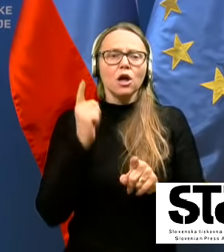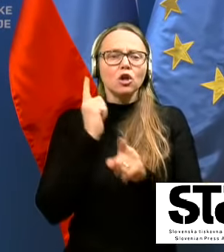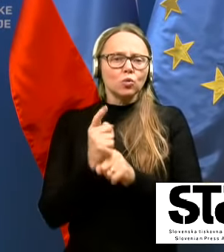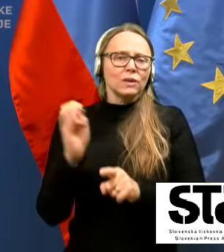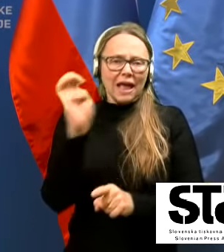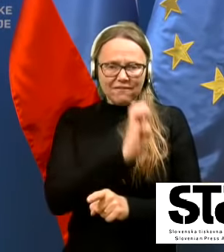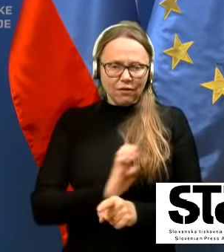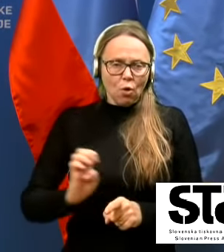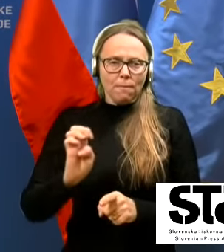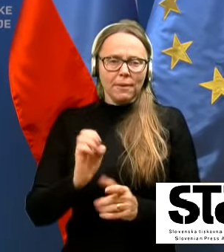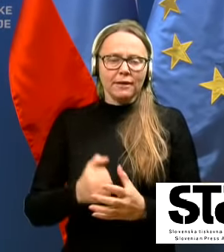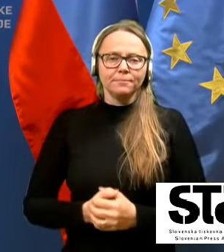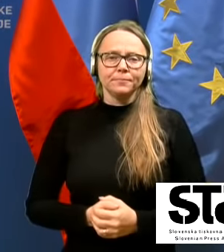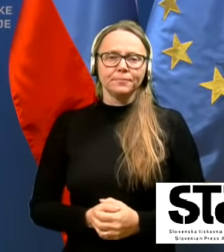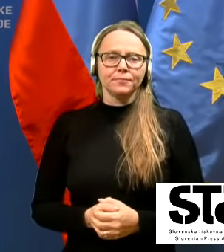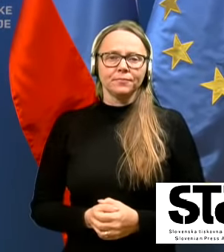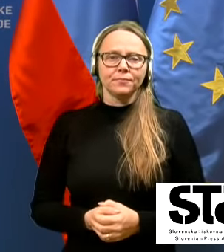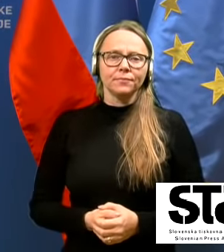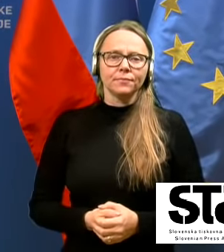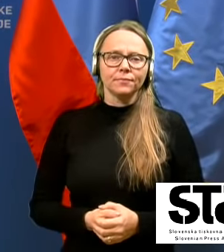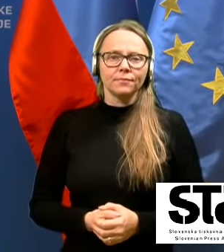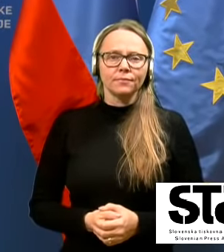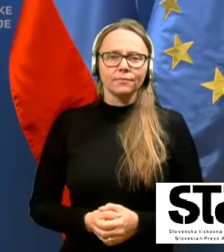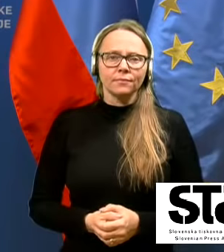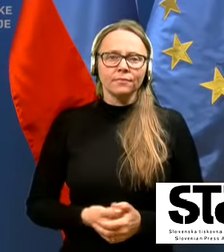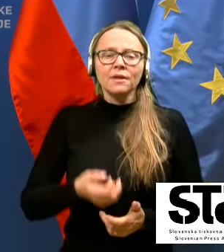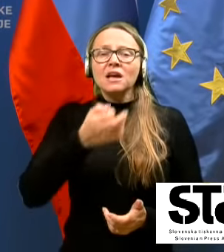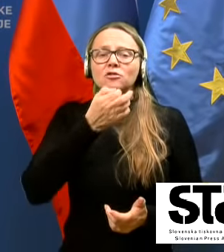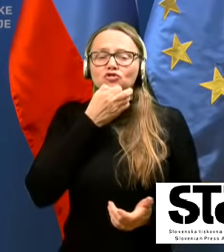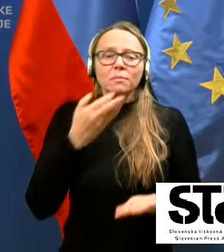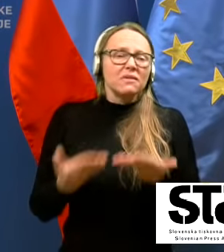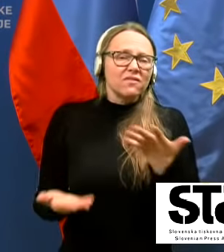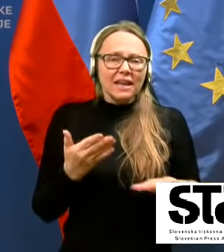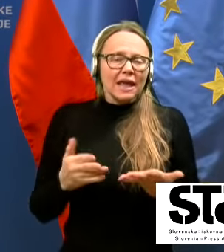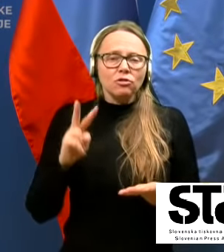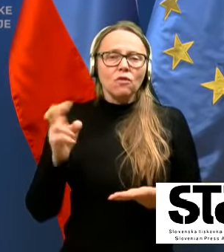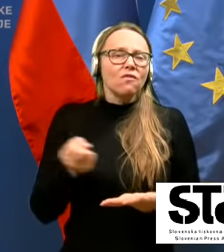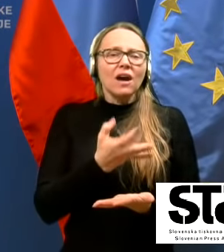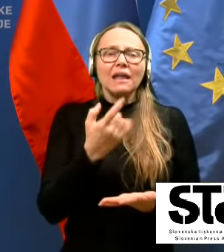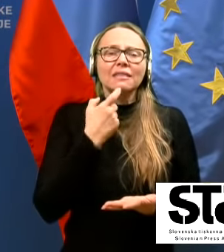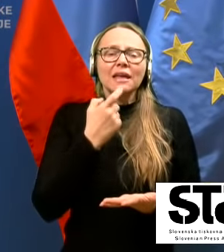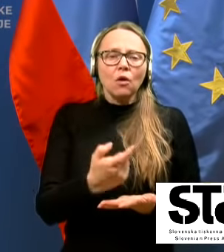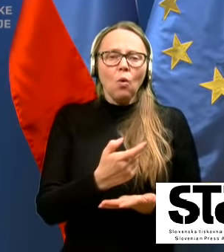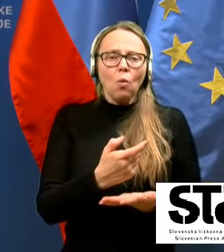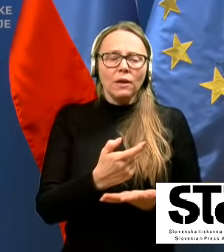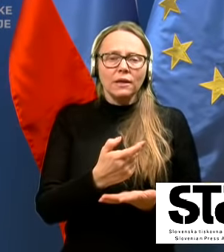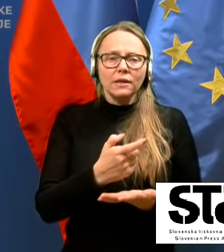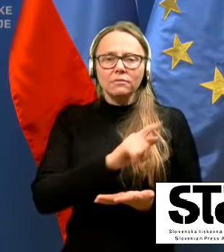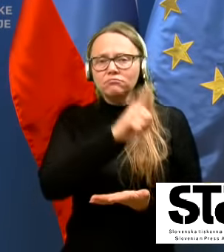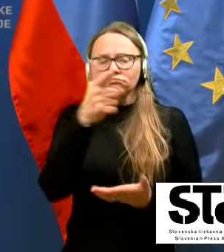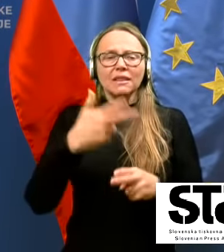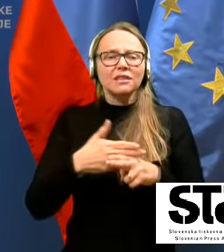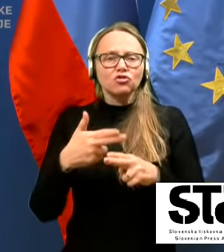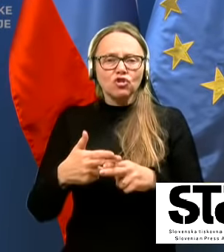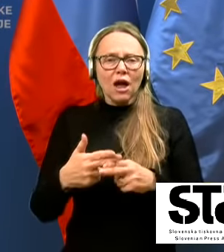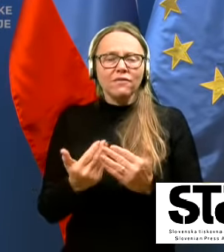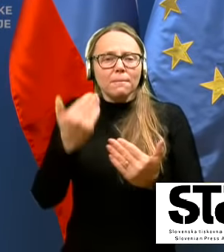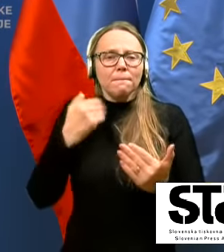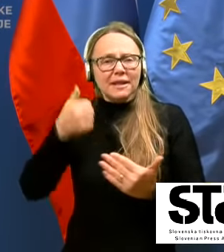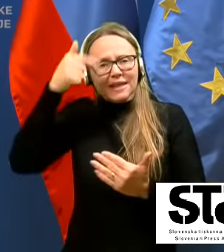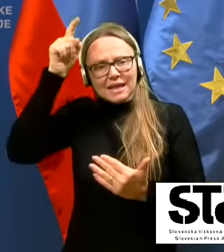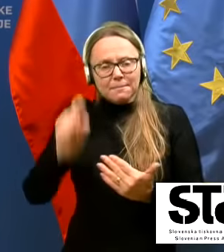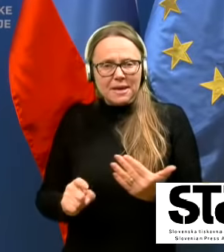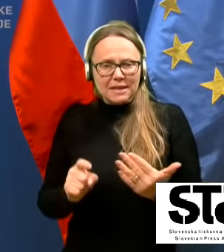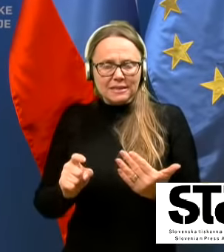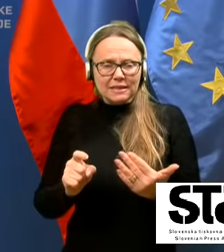Evrope in če bi verjetno v katerikoli državi, pred približno mesecem,